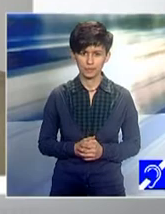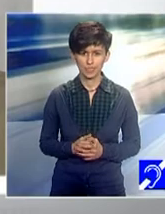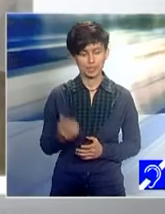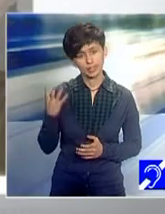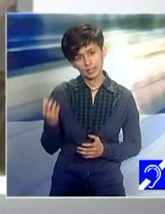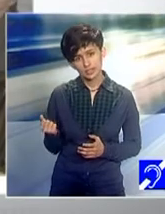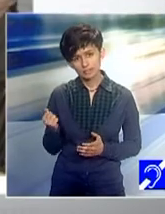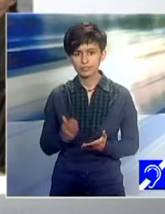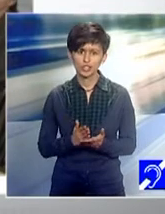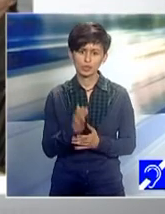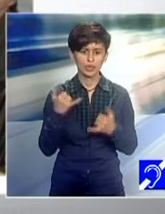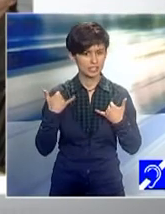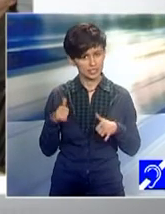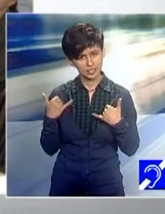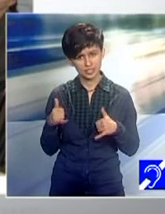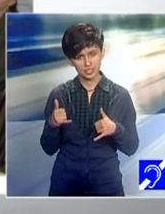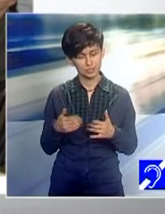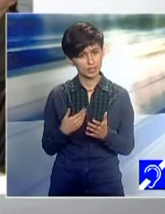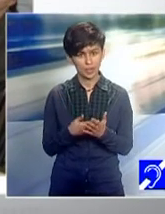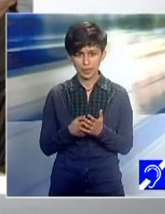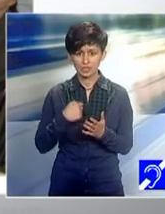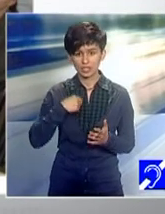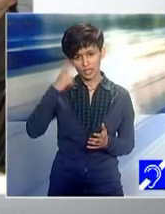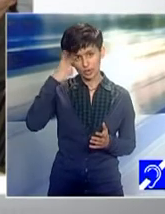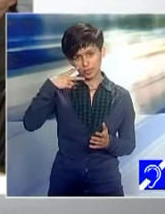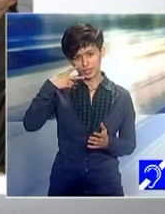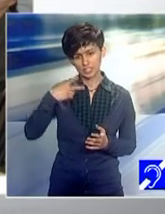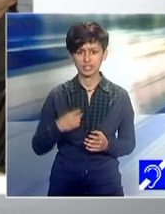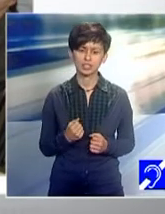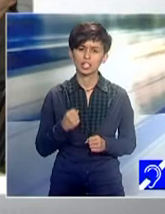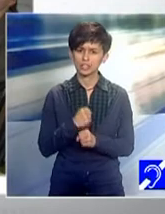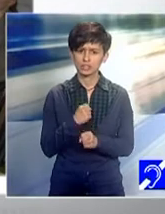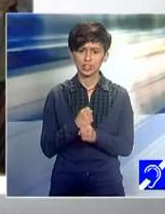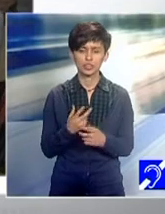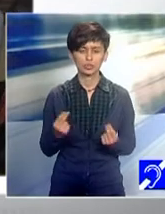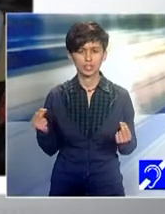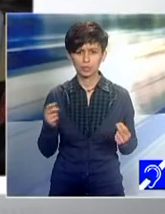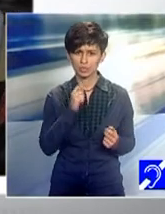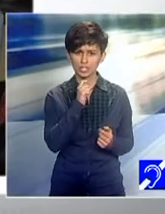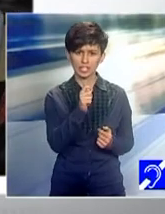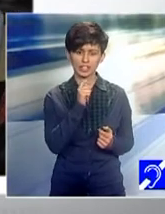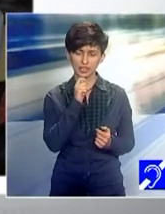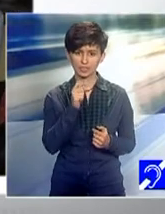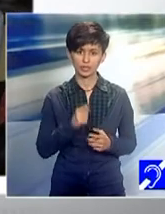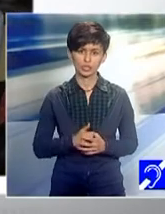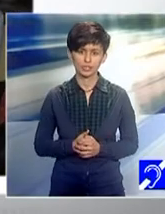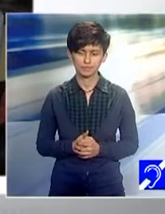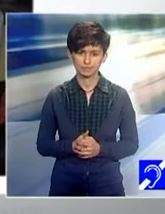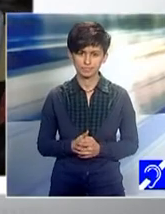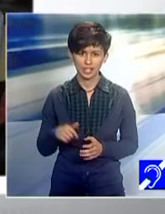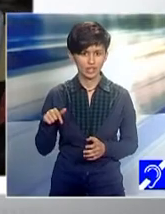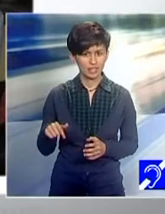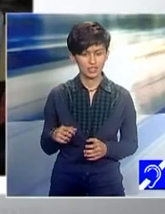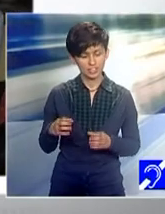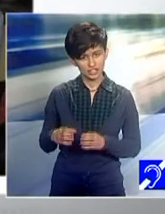urma să se întâmple? Pentru că am înțeles că s-au prelucrat, au avut loc foarte multe interviuri și aceste, în aceste grupuri